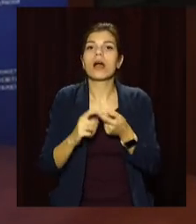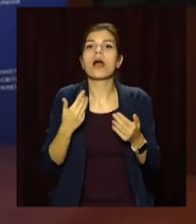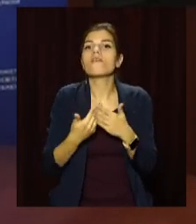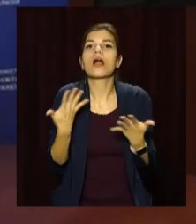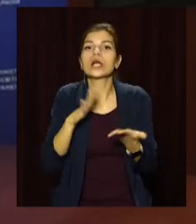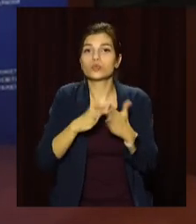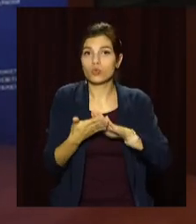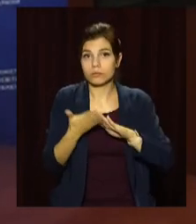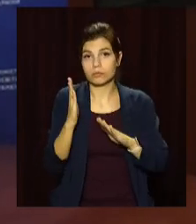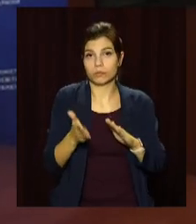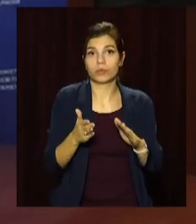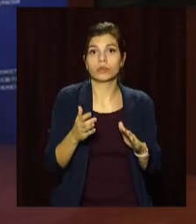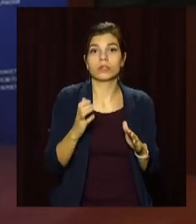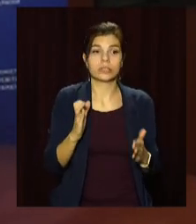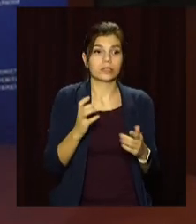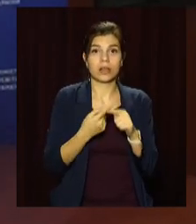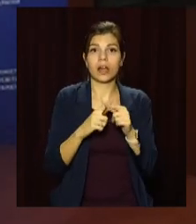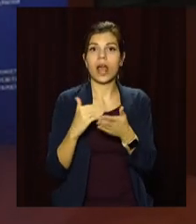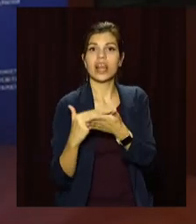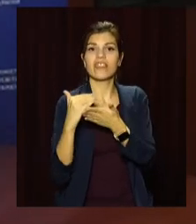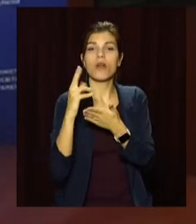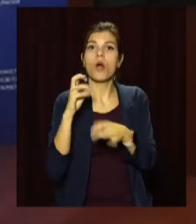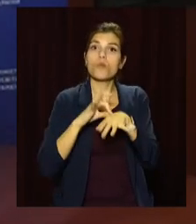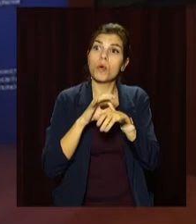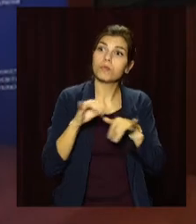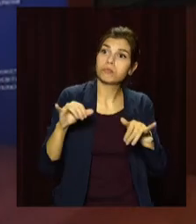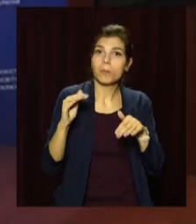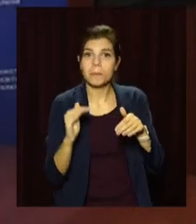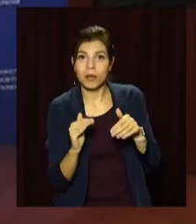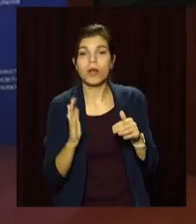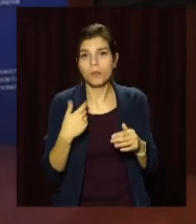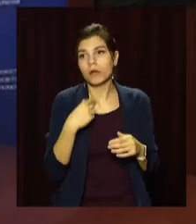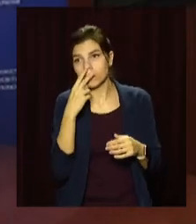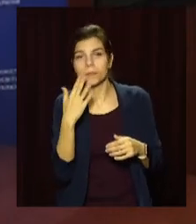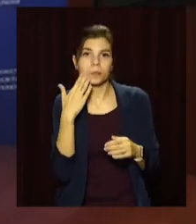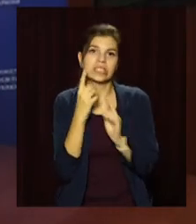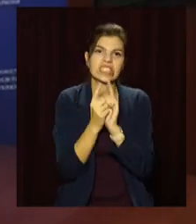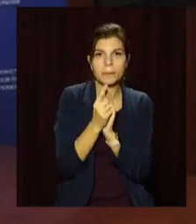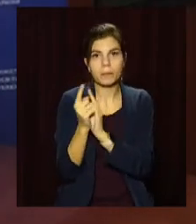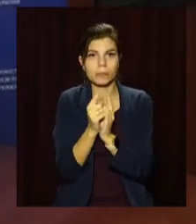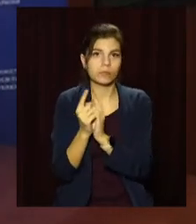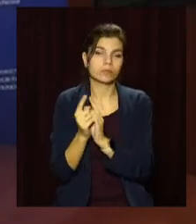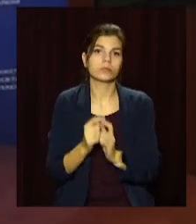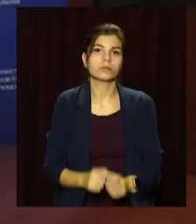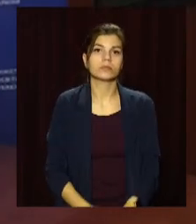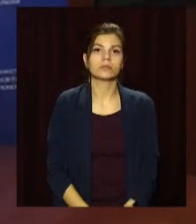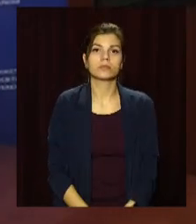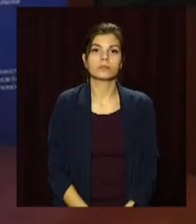яка буде ситуація з рівнем захворівності, ми будемо вносити ті чи інші зміни, які буде потребувати час.